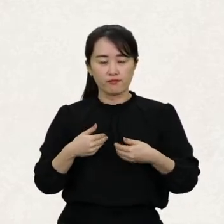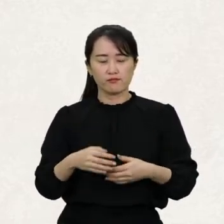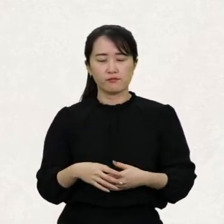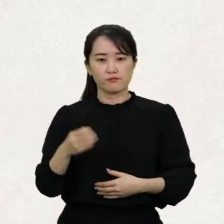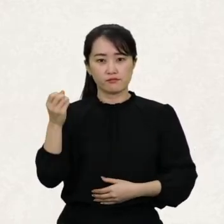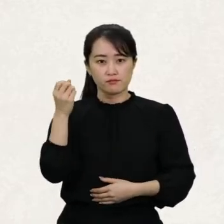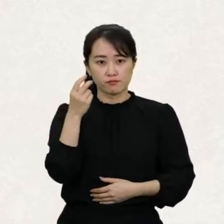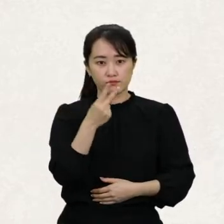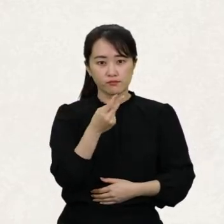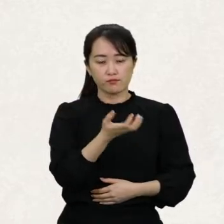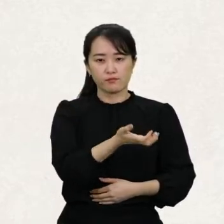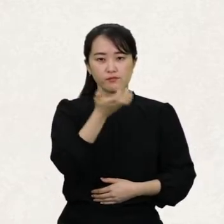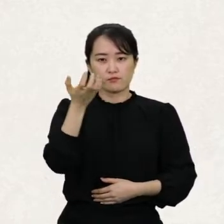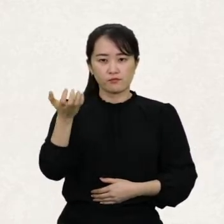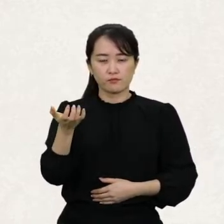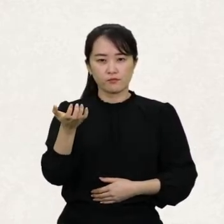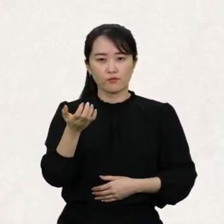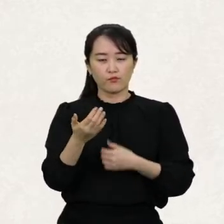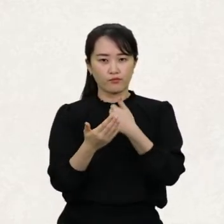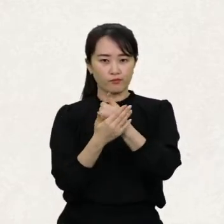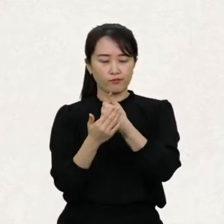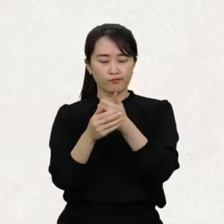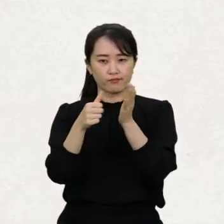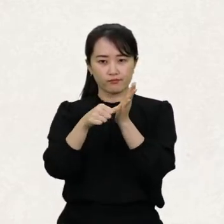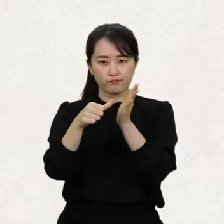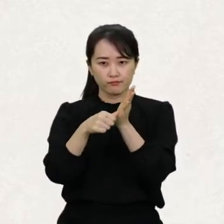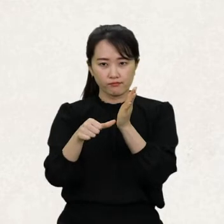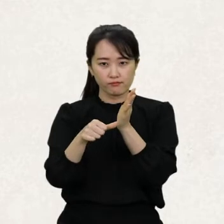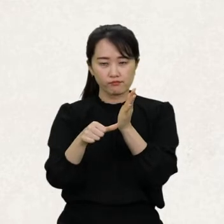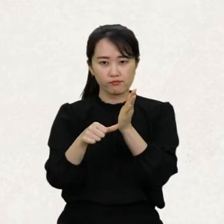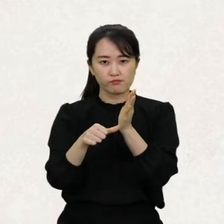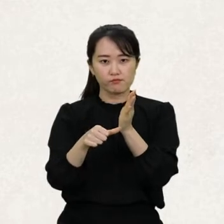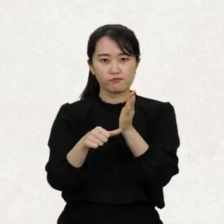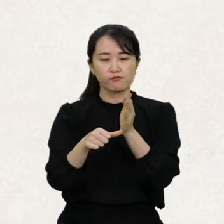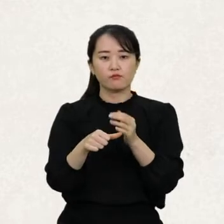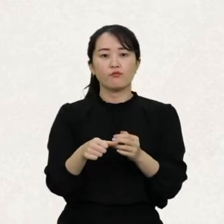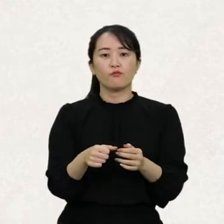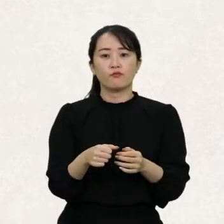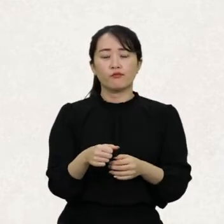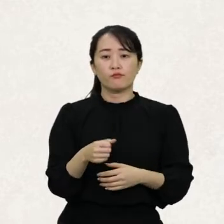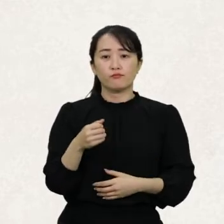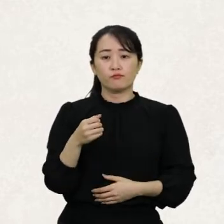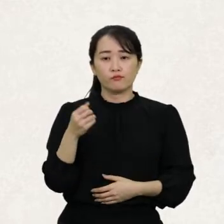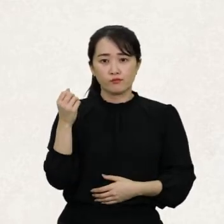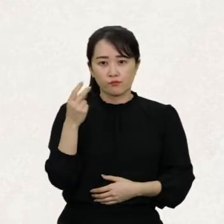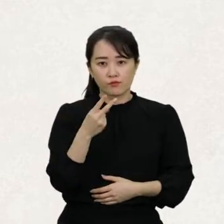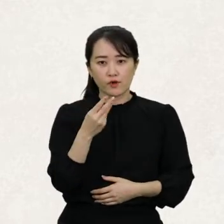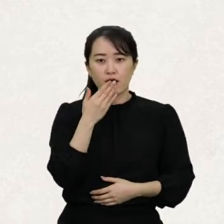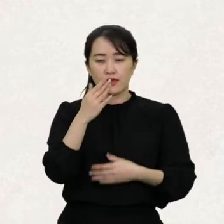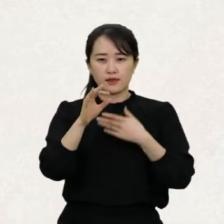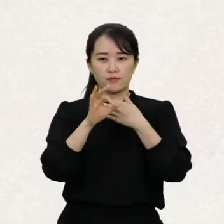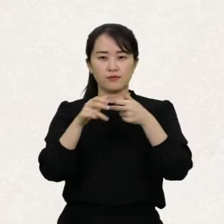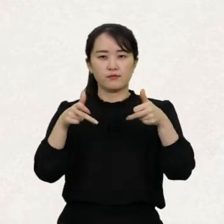그리고 이동보조기구나 보호장구 및 보조기술을 생산하는 주체도 되도록 장애인의 이동성을